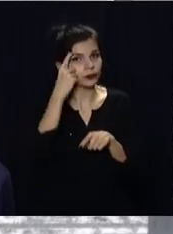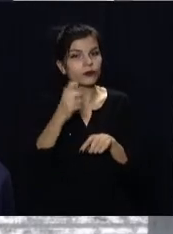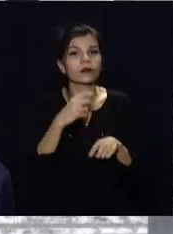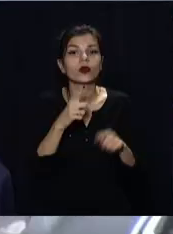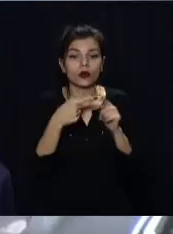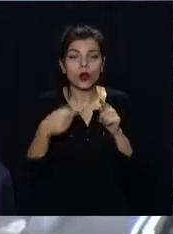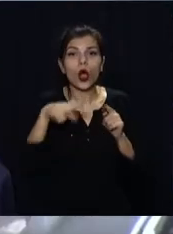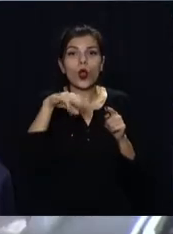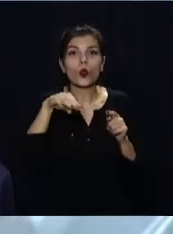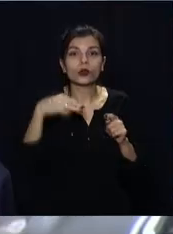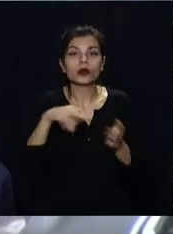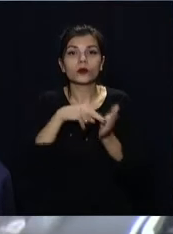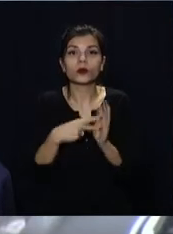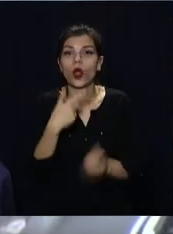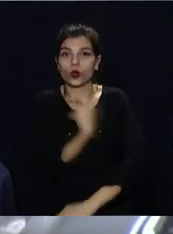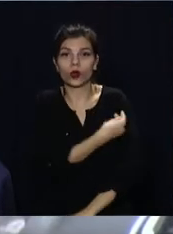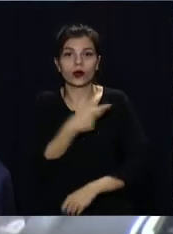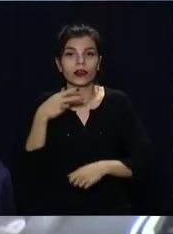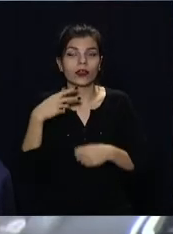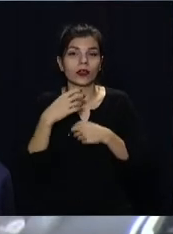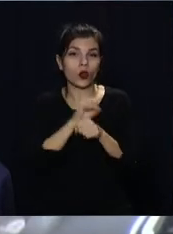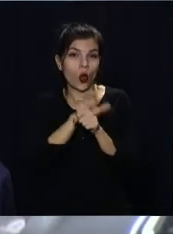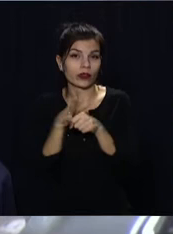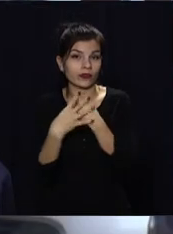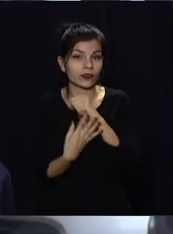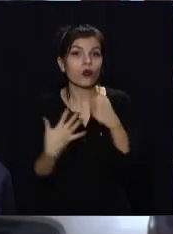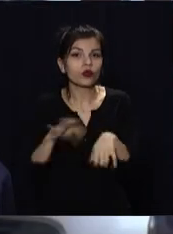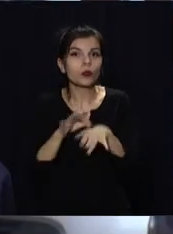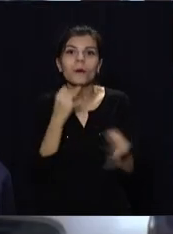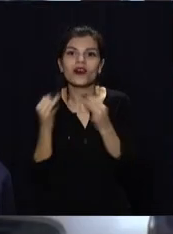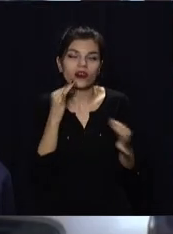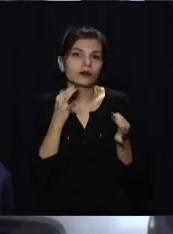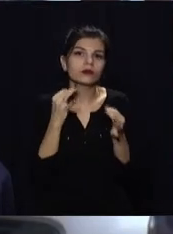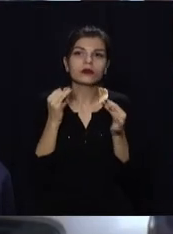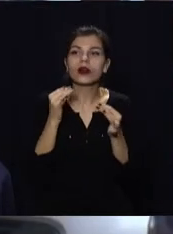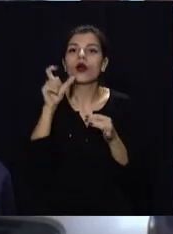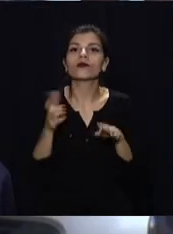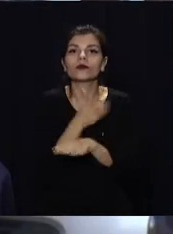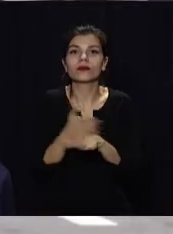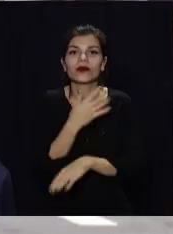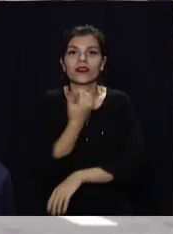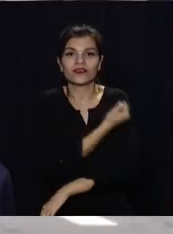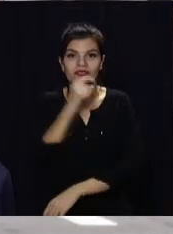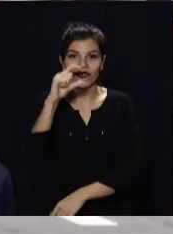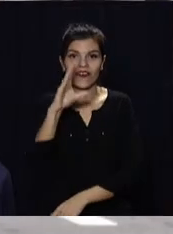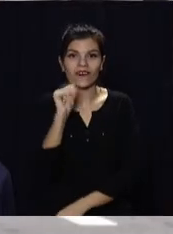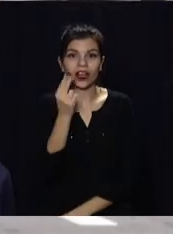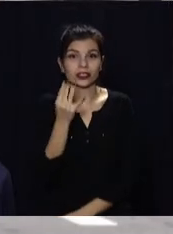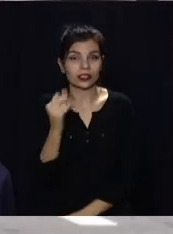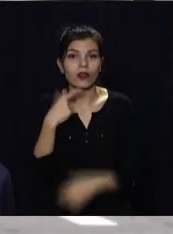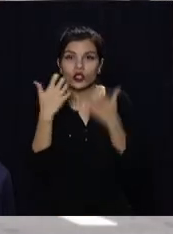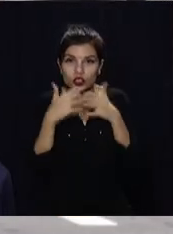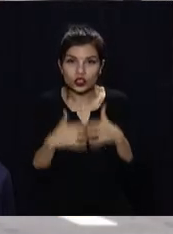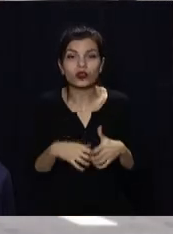Також у міністерстві в ЧГВ зазначили, у лютому планують розпочати щеплення від ковід-19. Вже ведуть переговори з компаніями